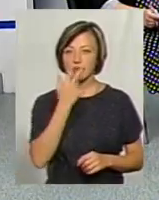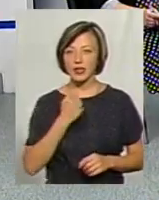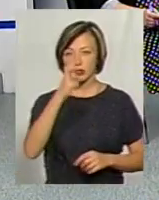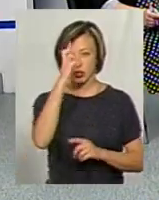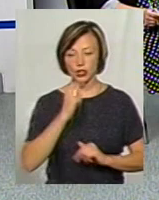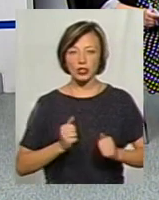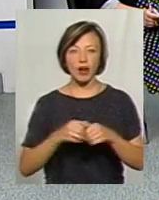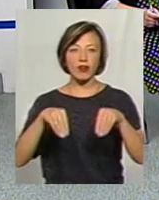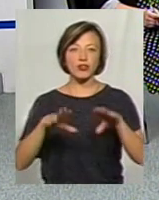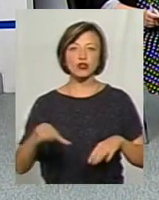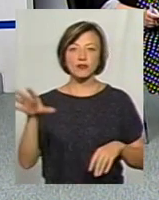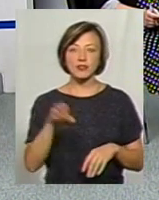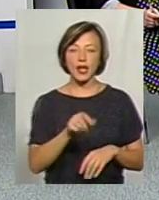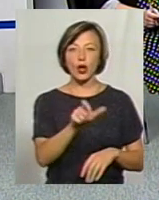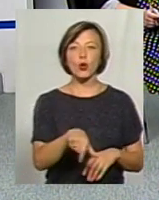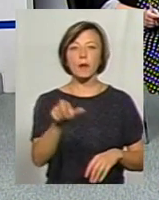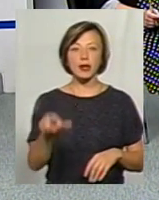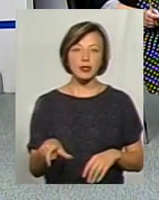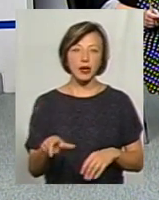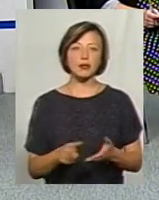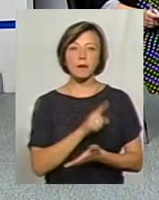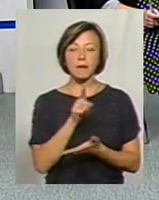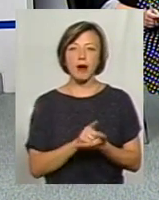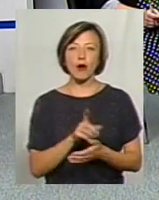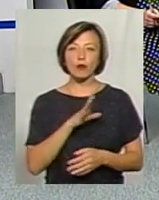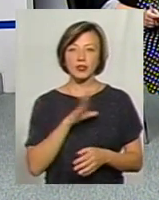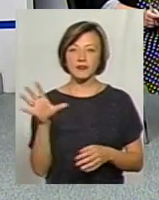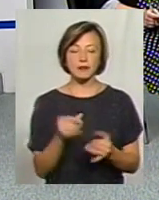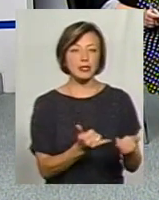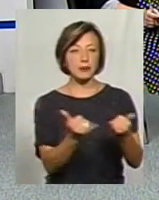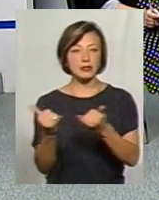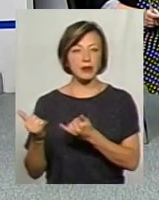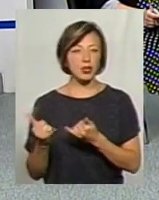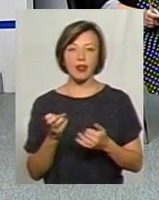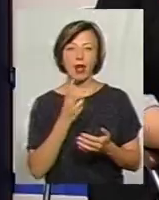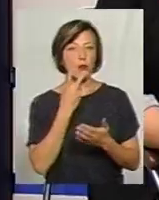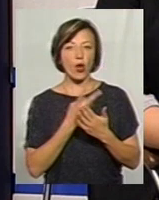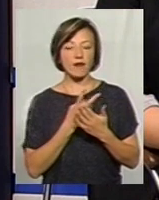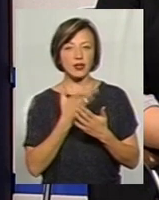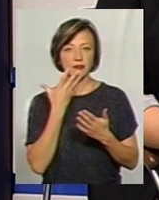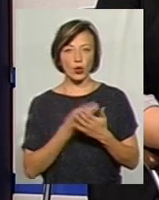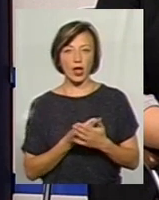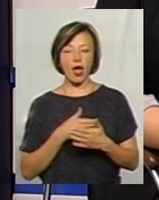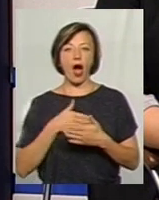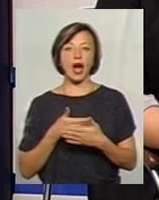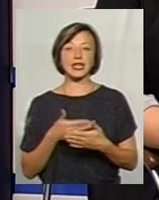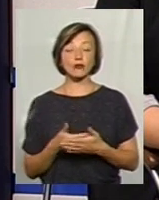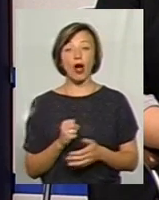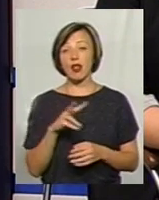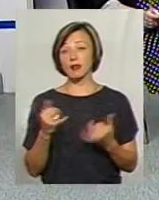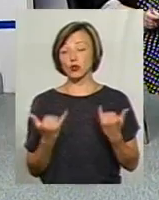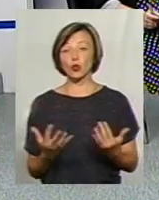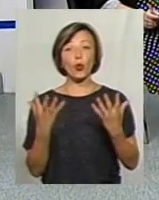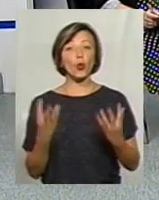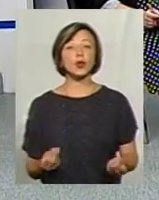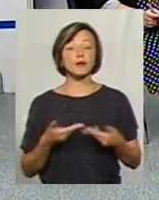держава вирішує все, і громадяни мають бути всім забезпечені і не проявляти своєї громадської активності. Але на сьогодні